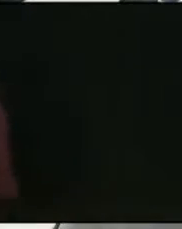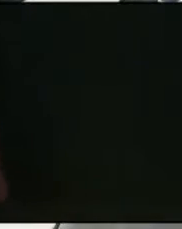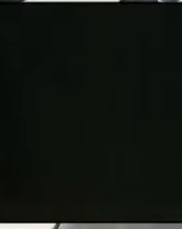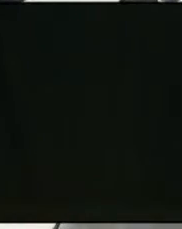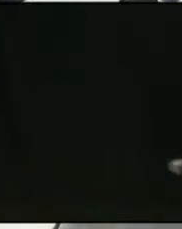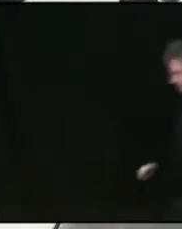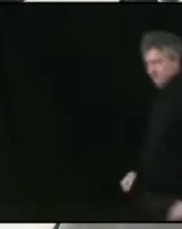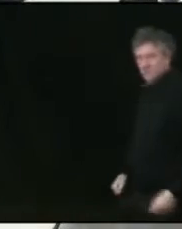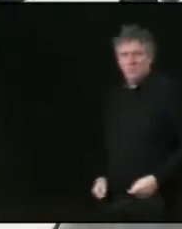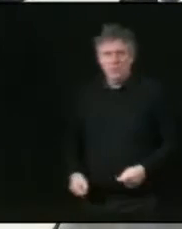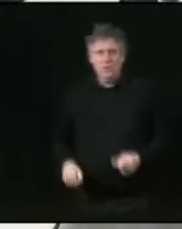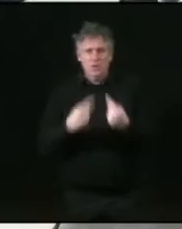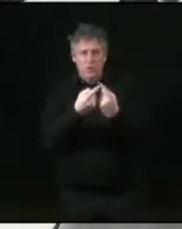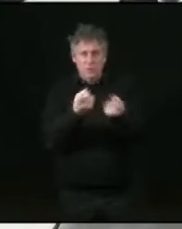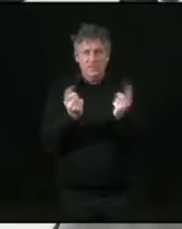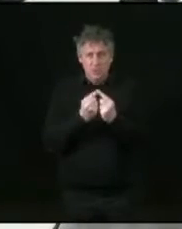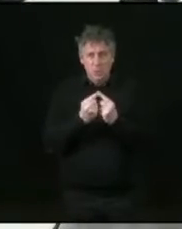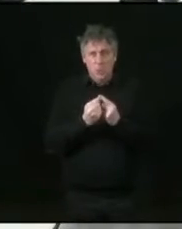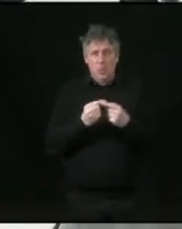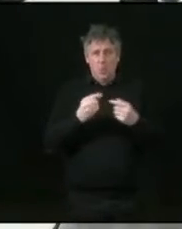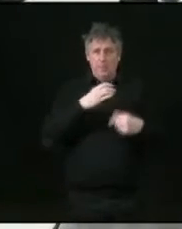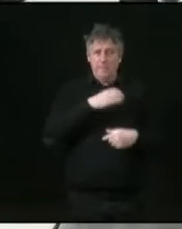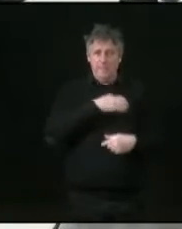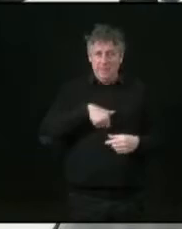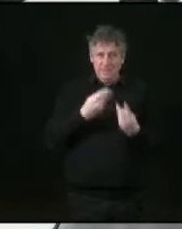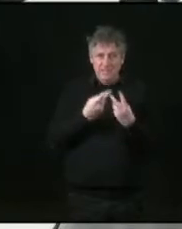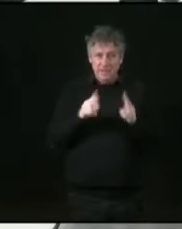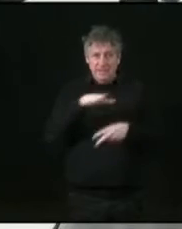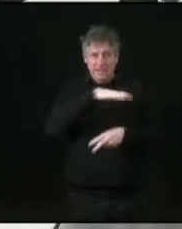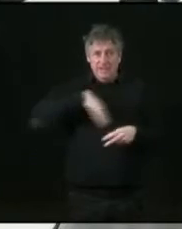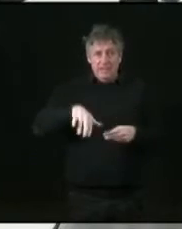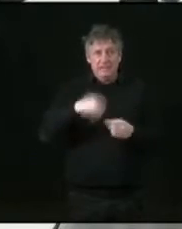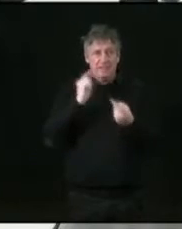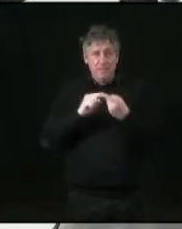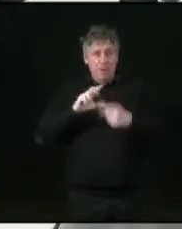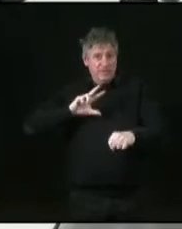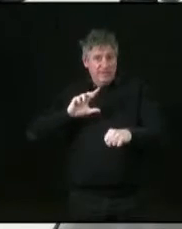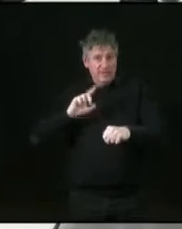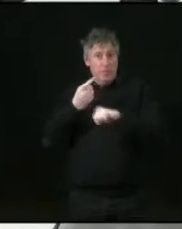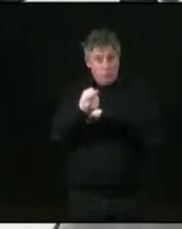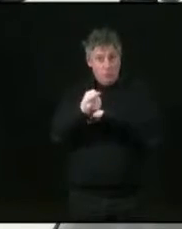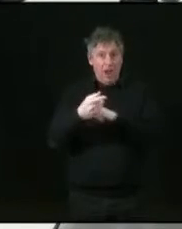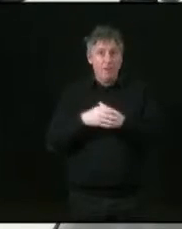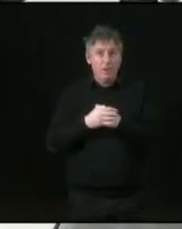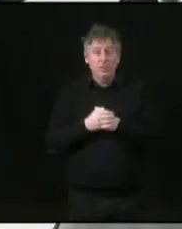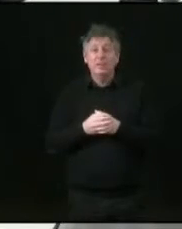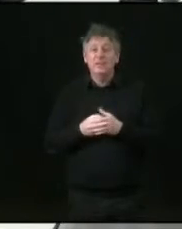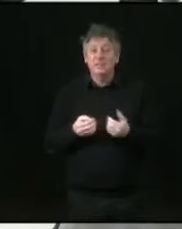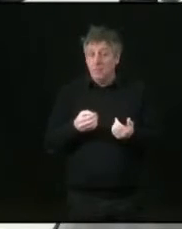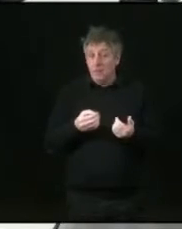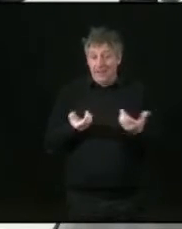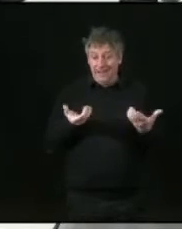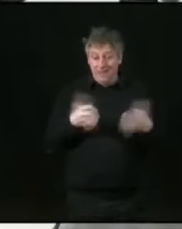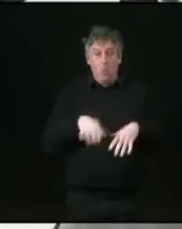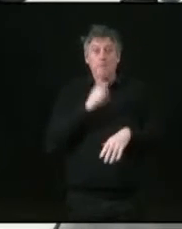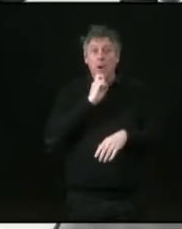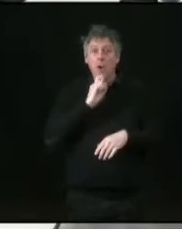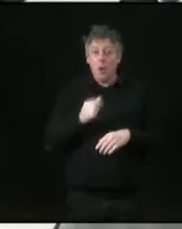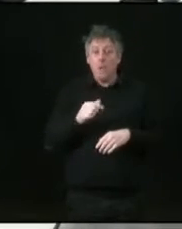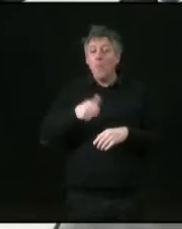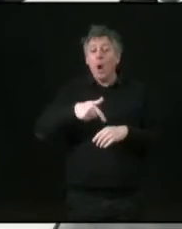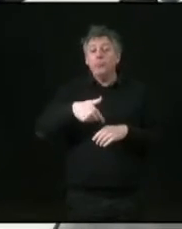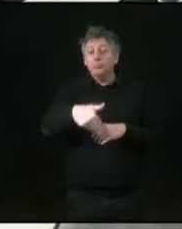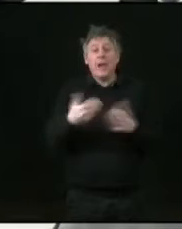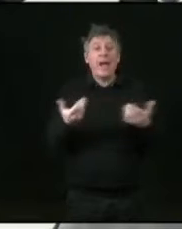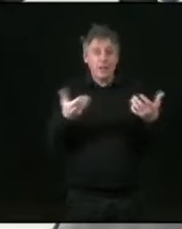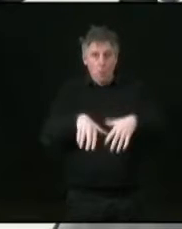spécifique au développement durable qui a été créée. Elle ne s'est pas encore réunie, mais elle va l'être dans les prochains mois. Et c'est dans cette commission qu'on aura l'occasion